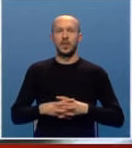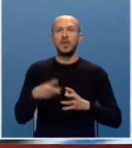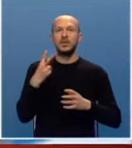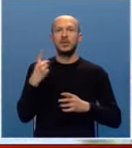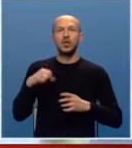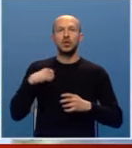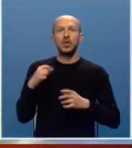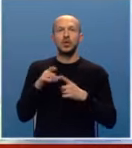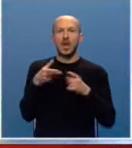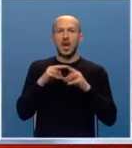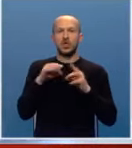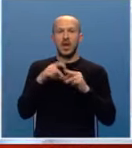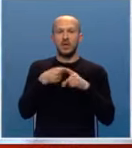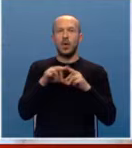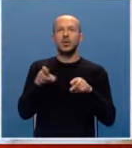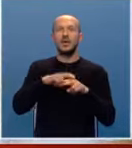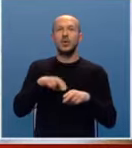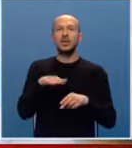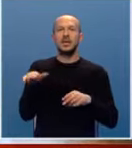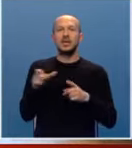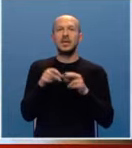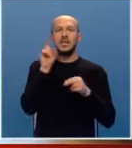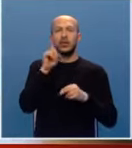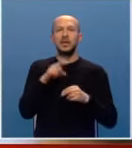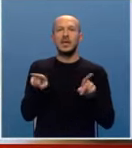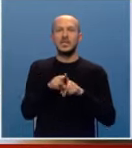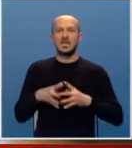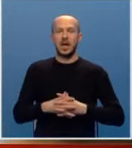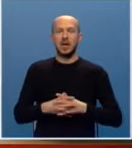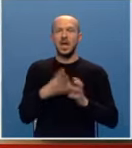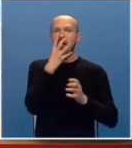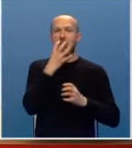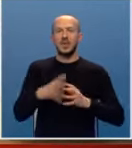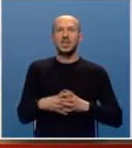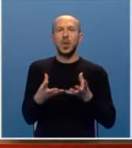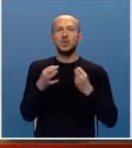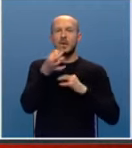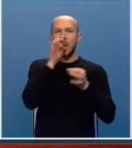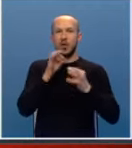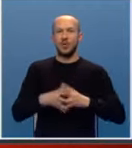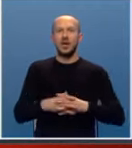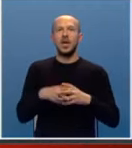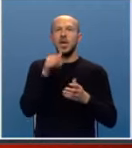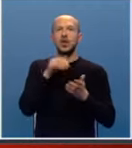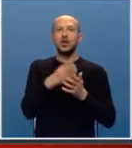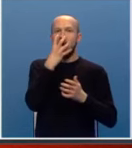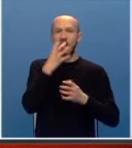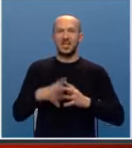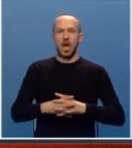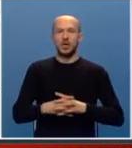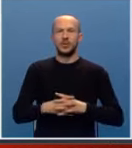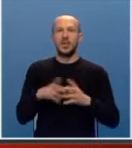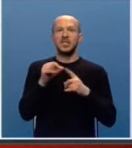21-godišnjoj še ili čavka od ranog djetinstva sa kodnevica je ista. Inhalacija, uzimanje lijekova, pa još inhalacija.